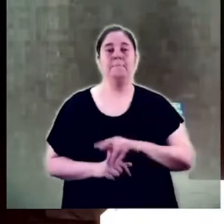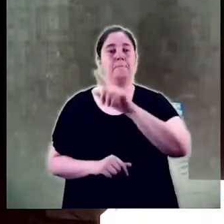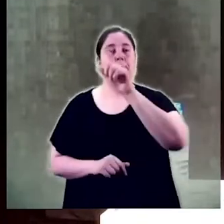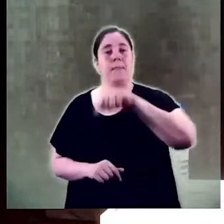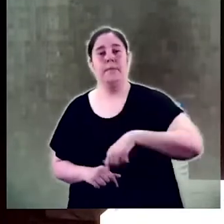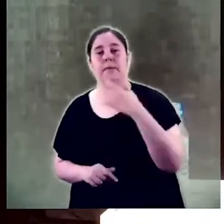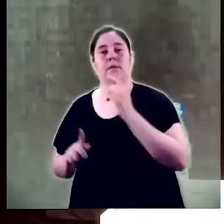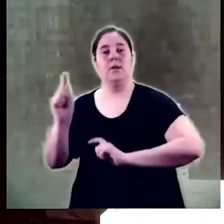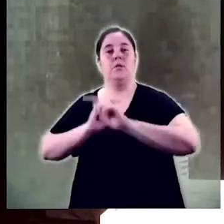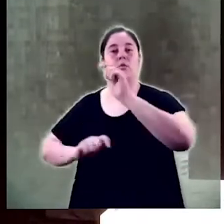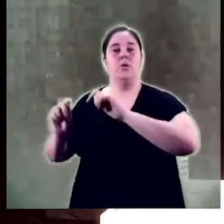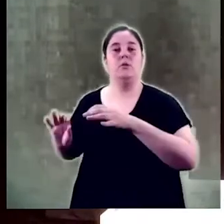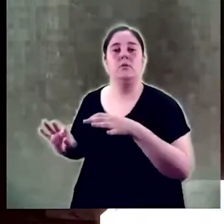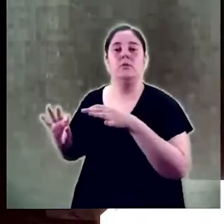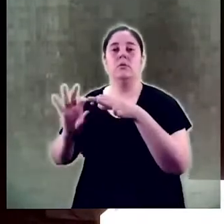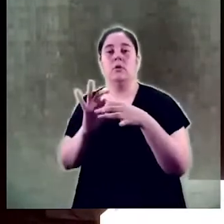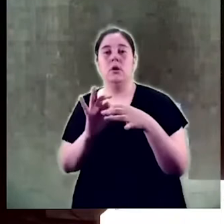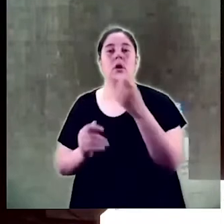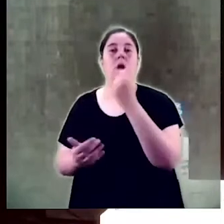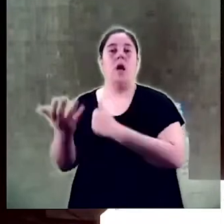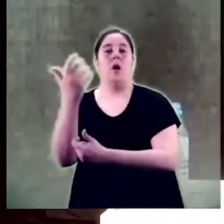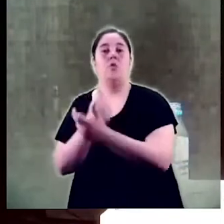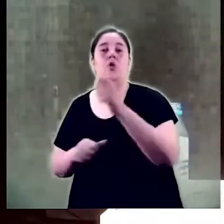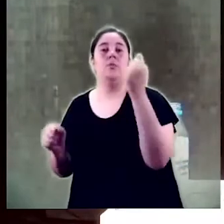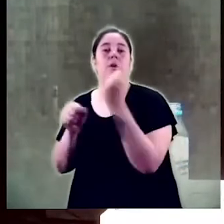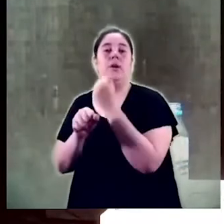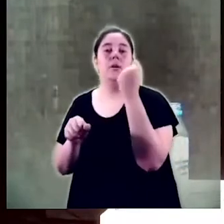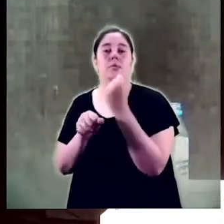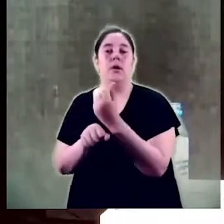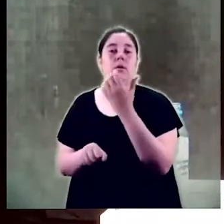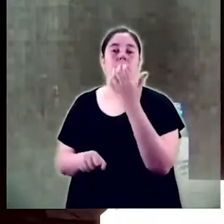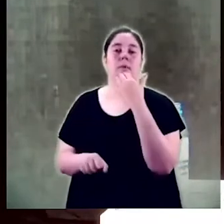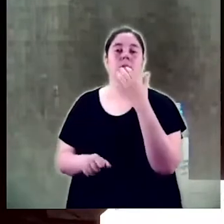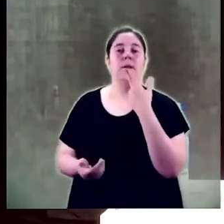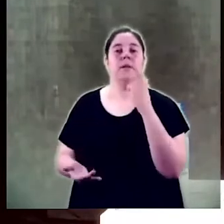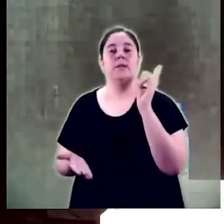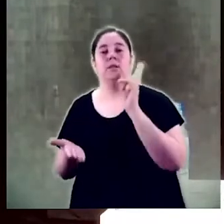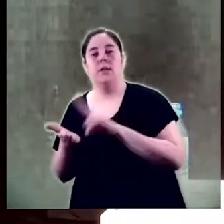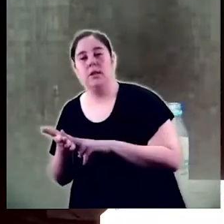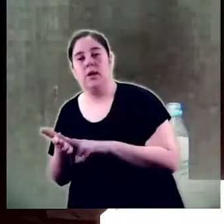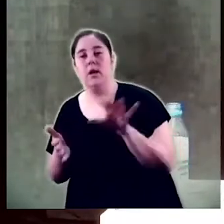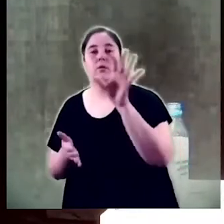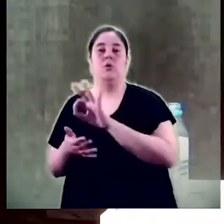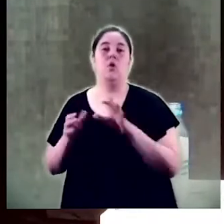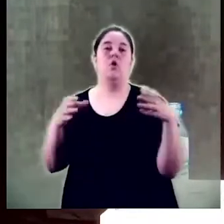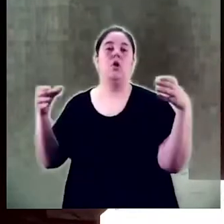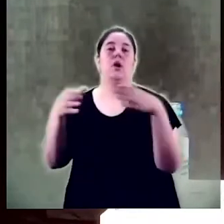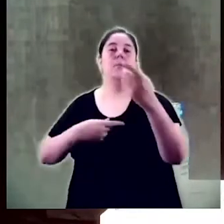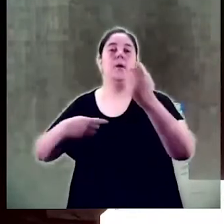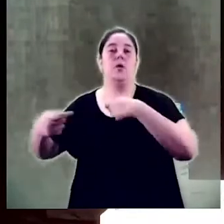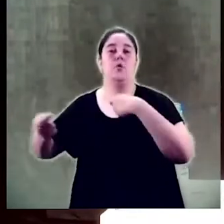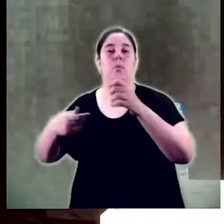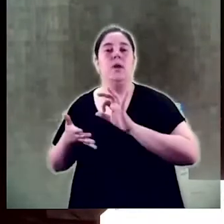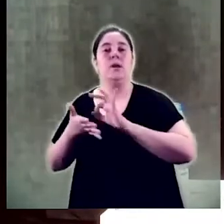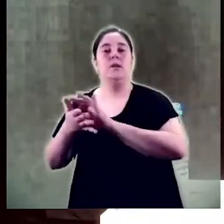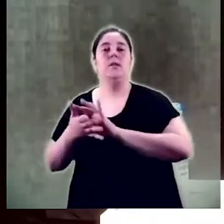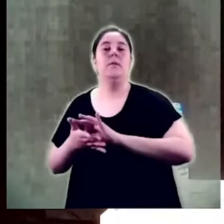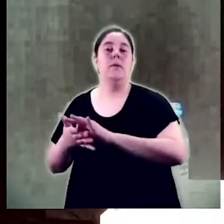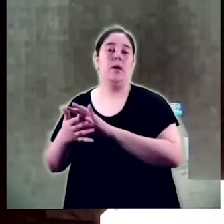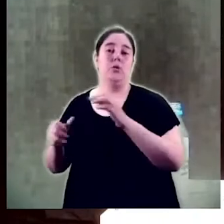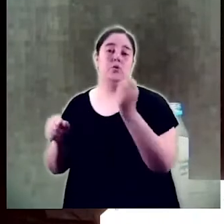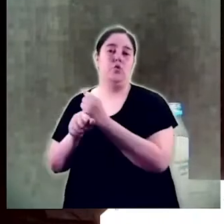Plus també associacions vinculades al món econòmic i laboral com és ara sindicats cambres de comerç